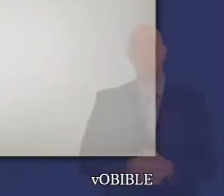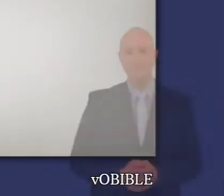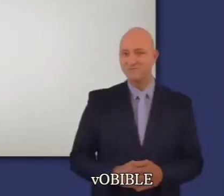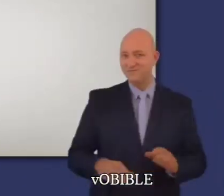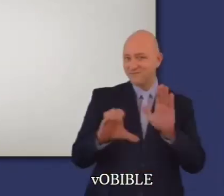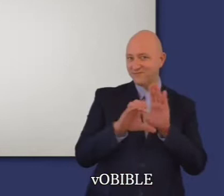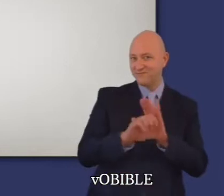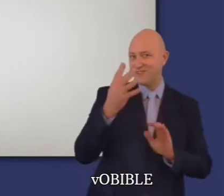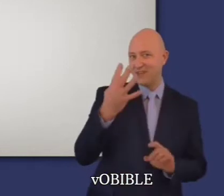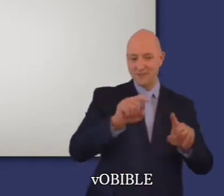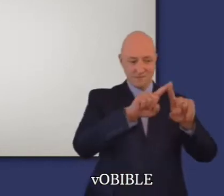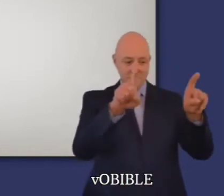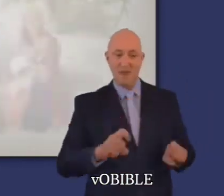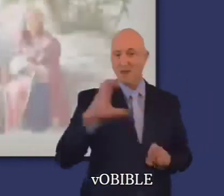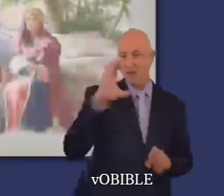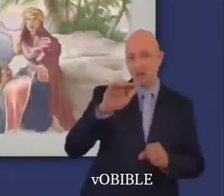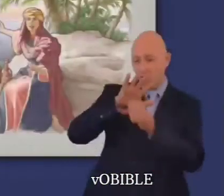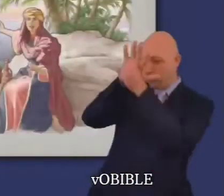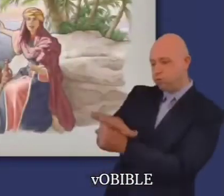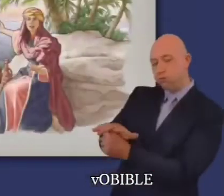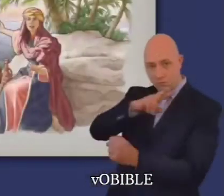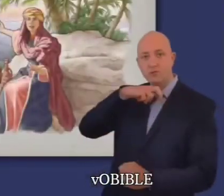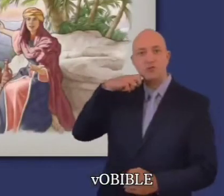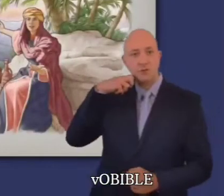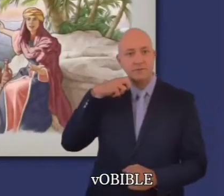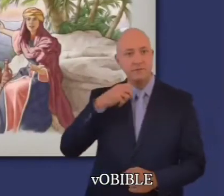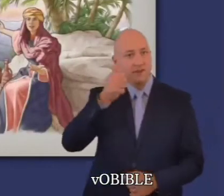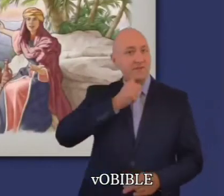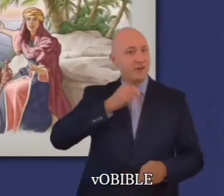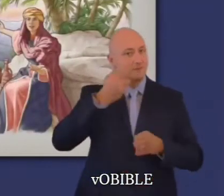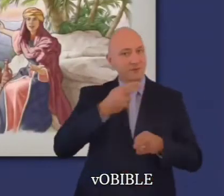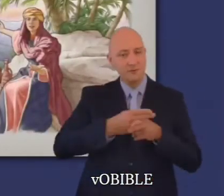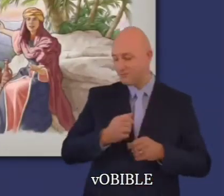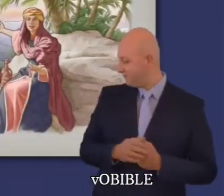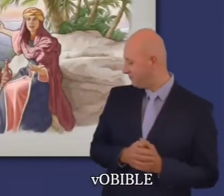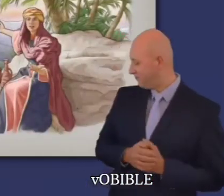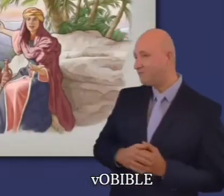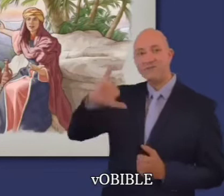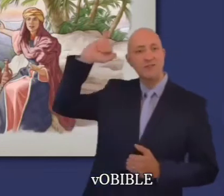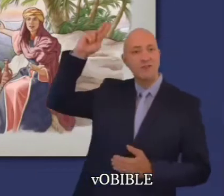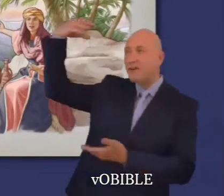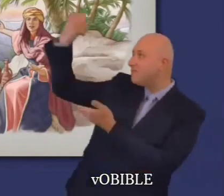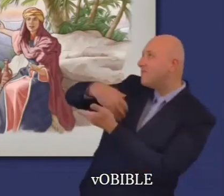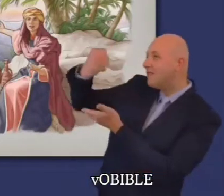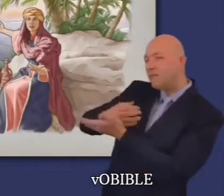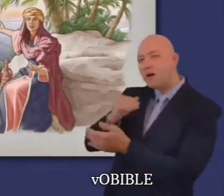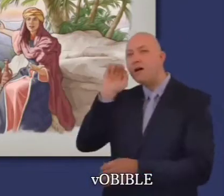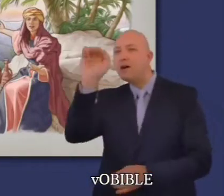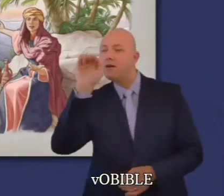Au chapitre 4, une prophétesse nommée Déborah envoie un messager chercher Barak, un homme de foi.